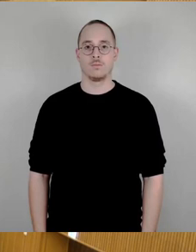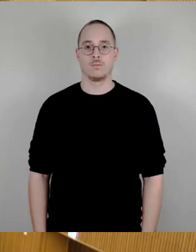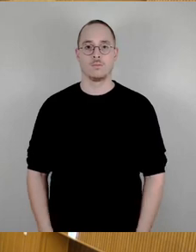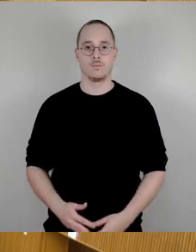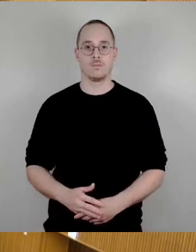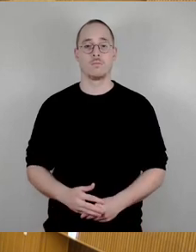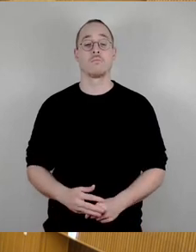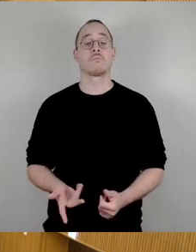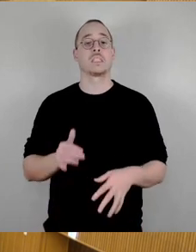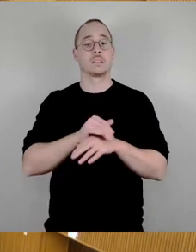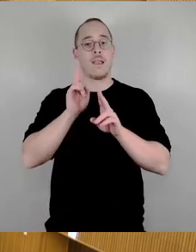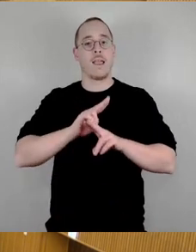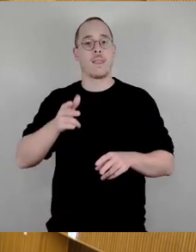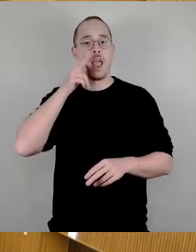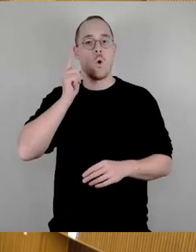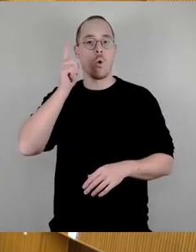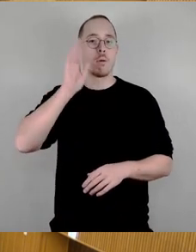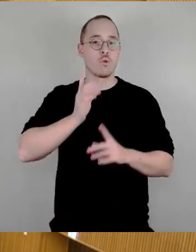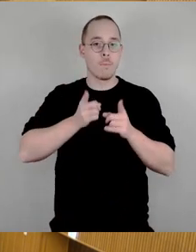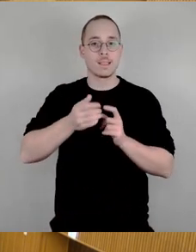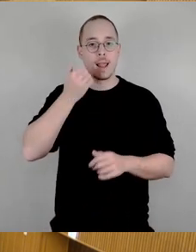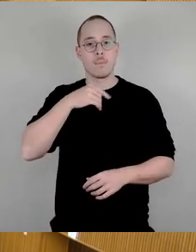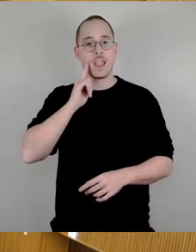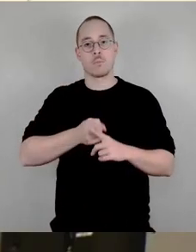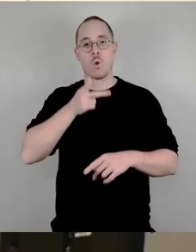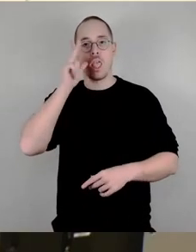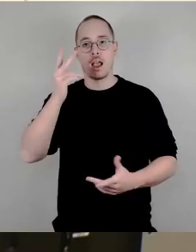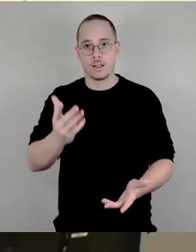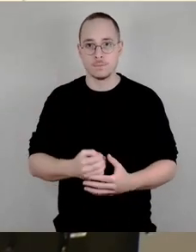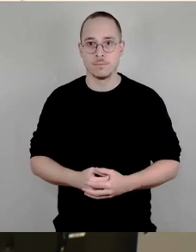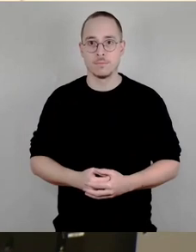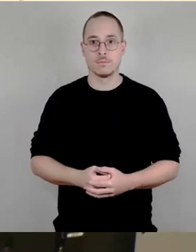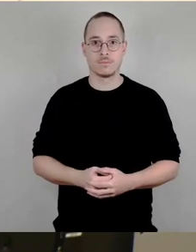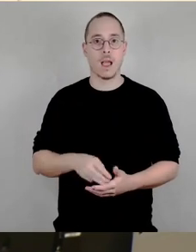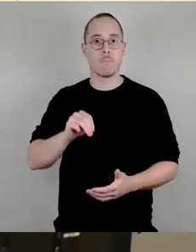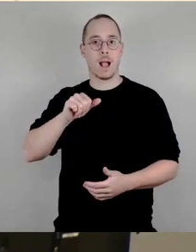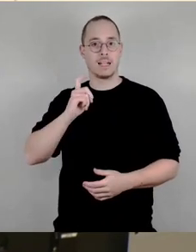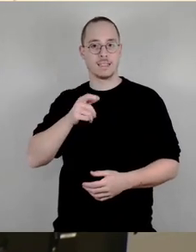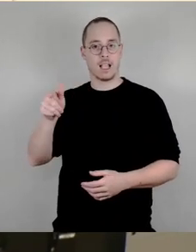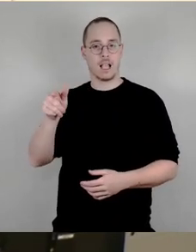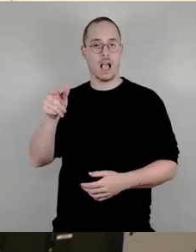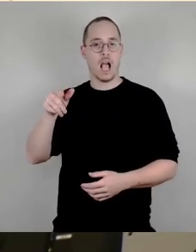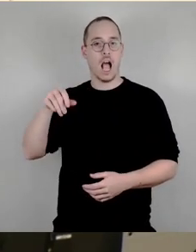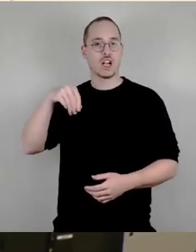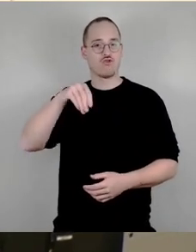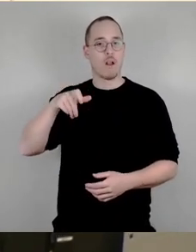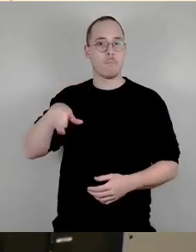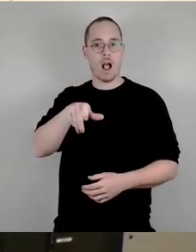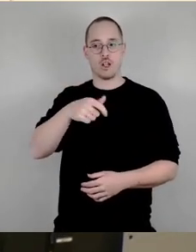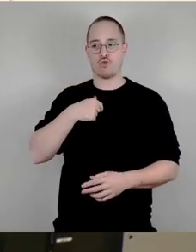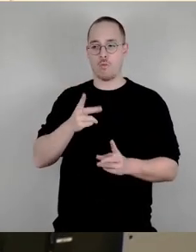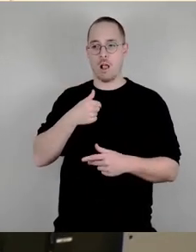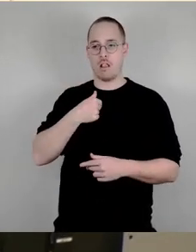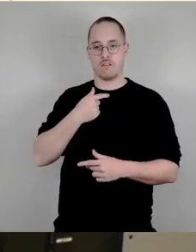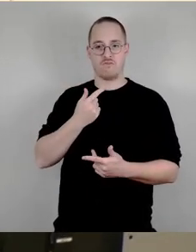Herr Oberbürgermeister, meine Damen und Herren Ich reagiere ja selten auf Max Aschenbach, weil ich ihn ja üblicherweise für einen der klügsten im